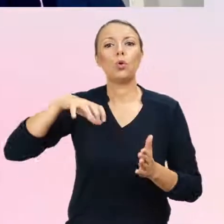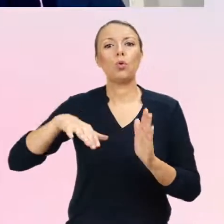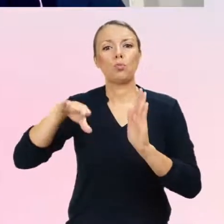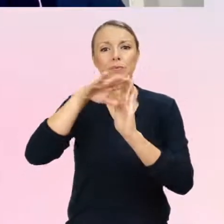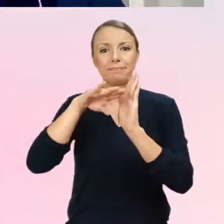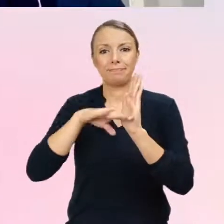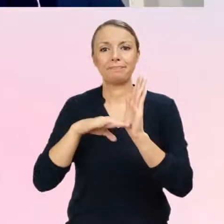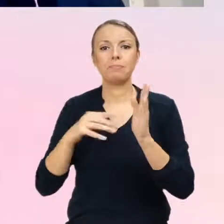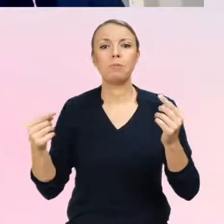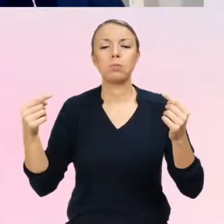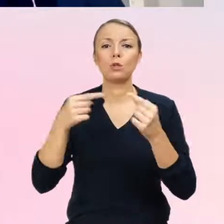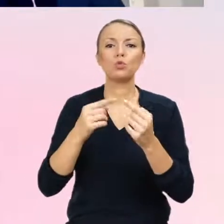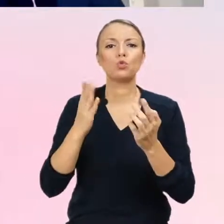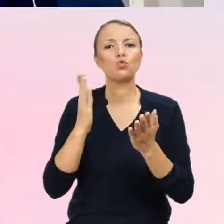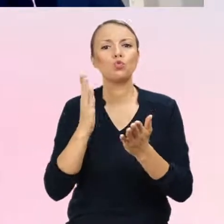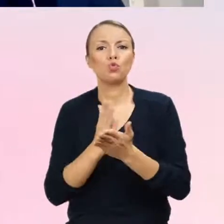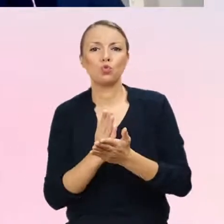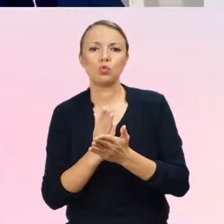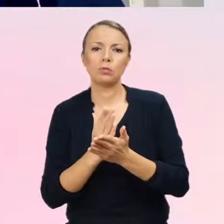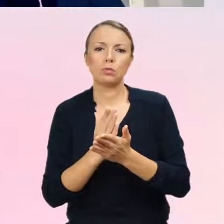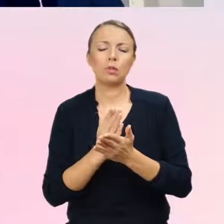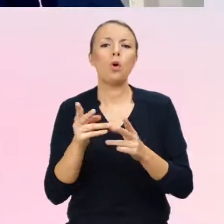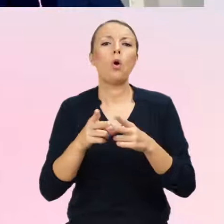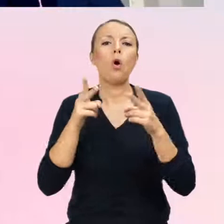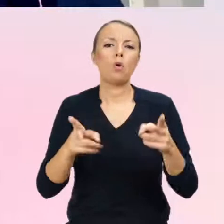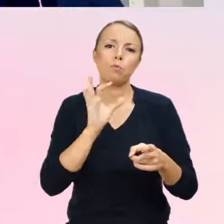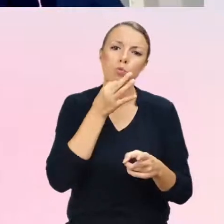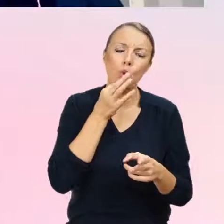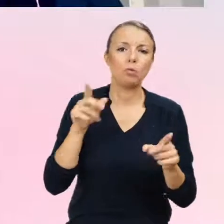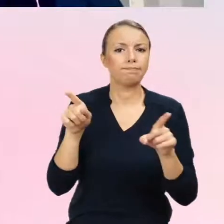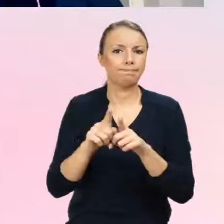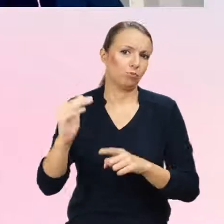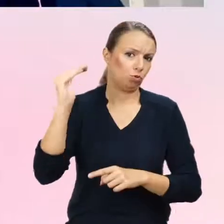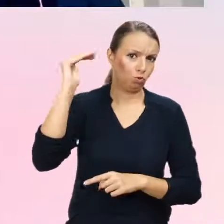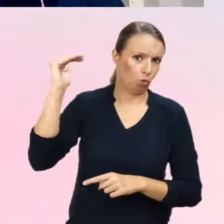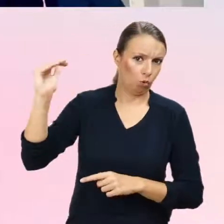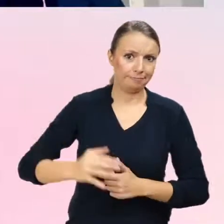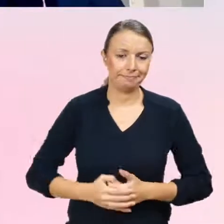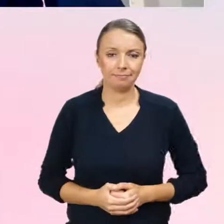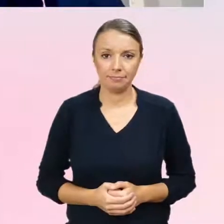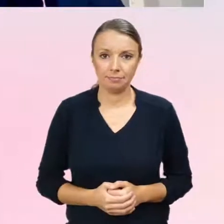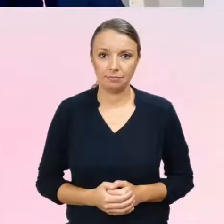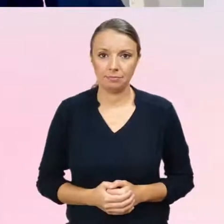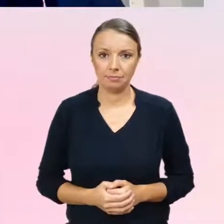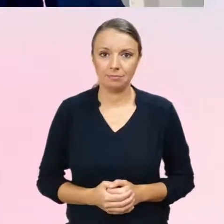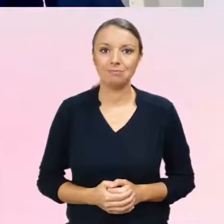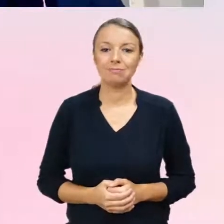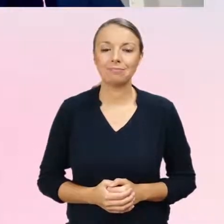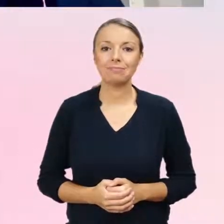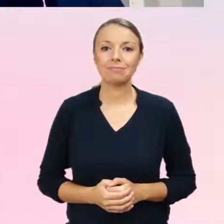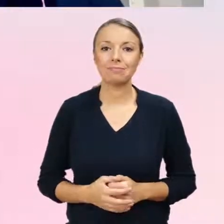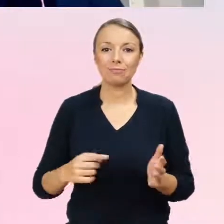okresu młodzieńczego i dorosłości. I tutaj mamy